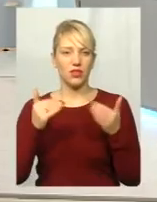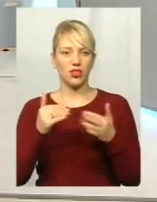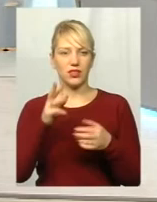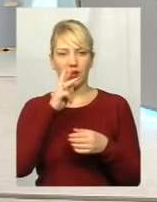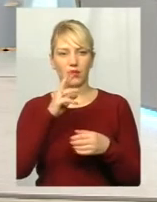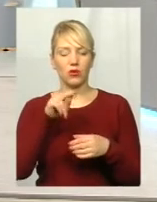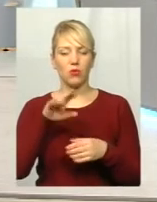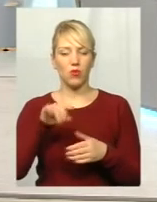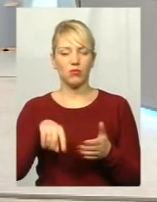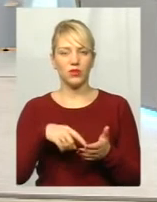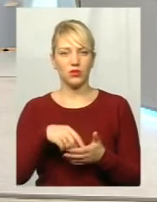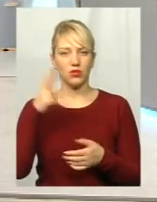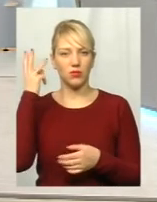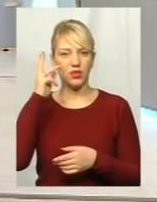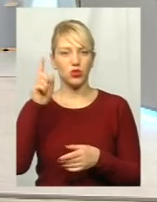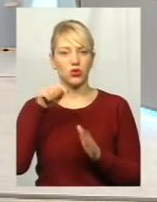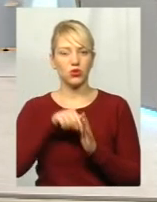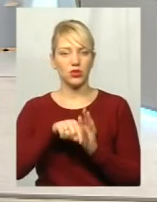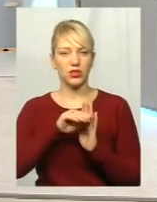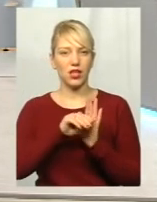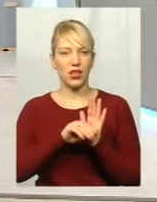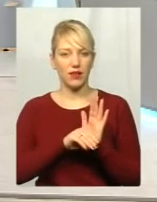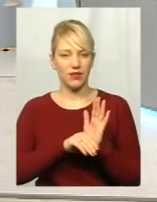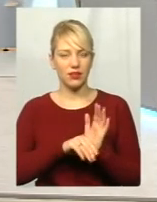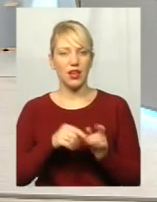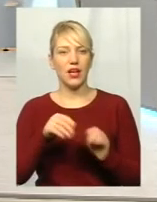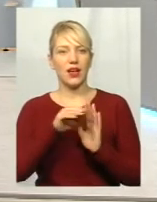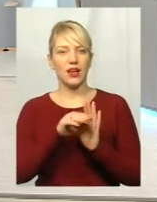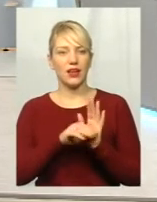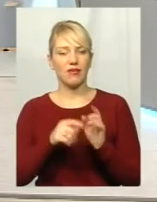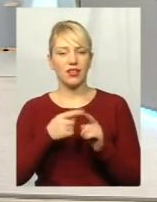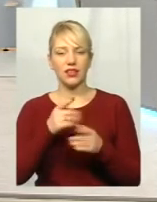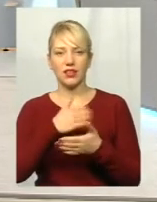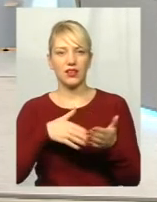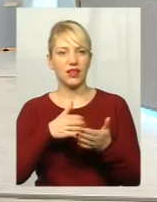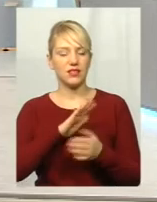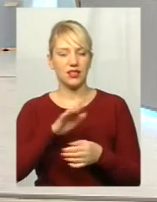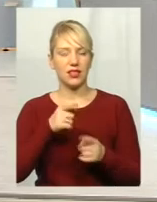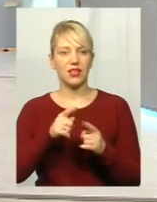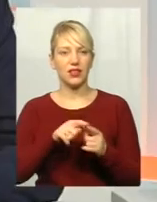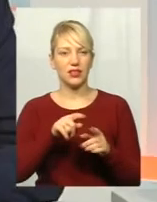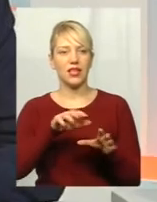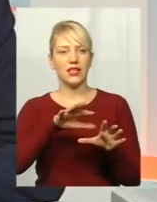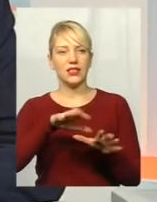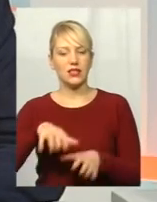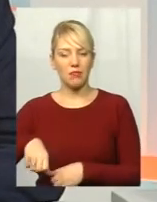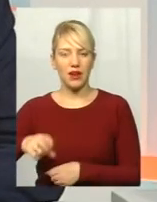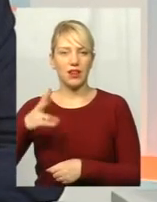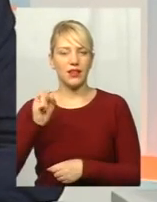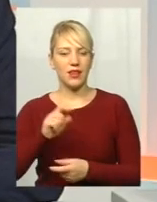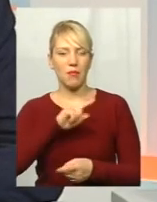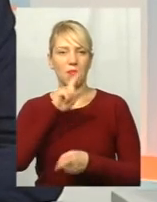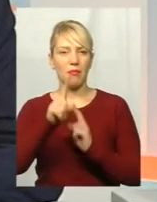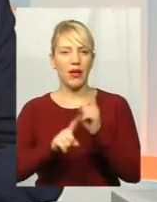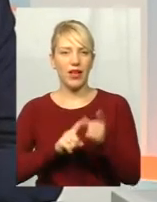Хмельницькому. Що стосується графіків, графіки їх не зняли, їх просто забрали на перезатвердження, на